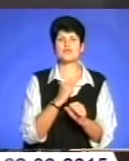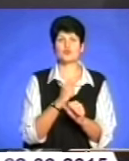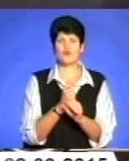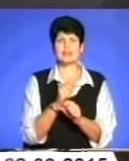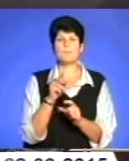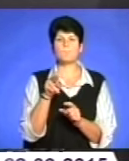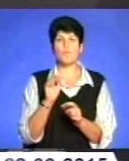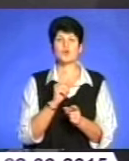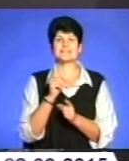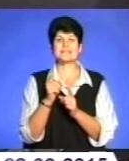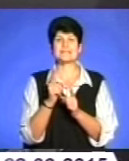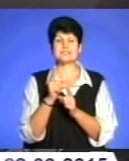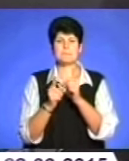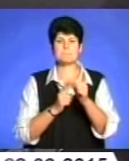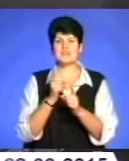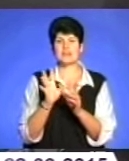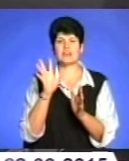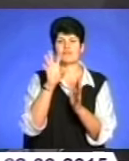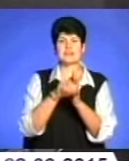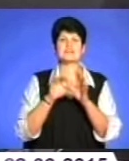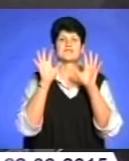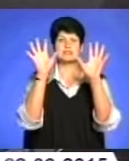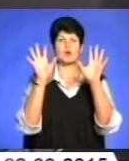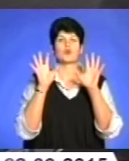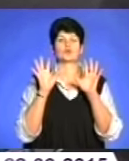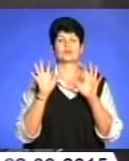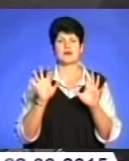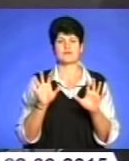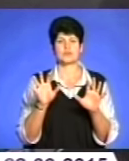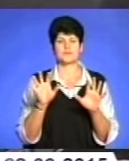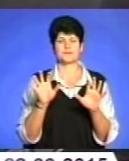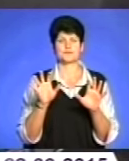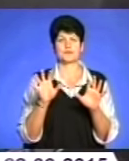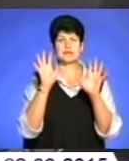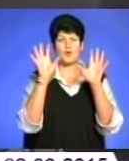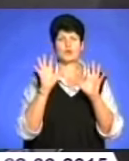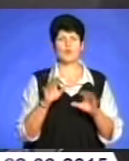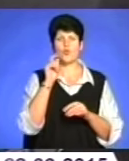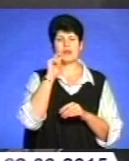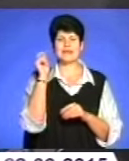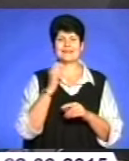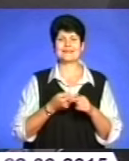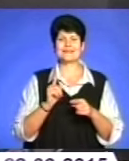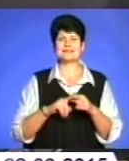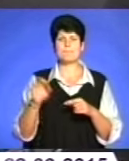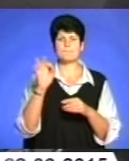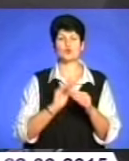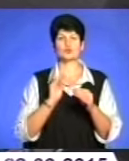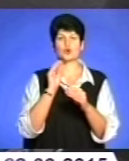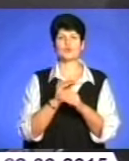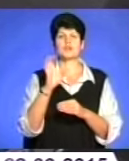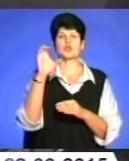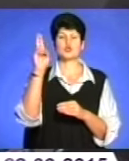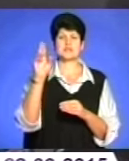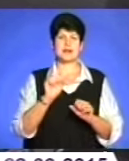по змінах, які внесені до законів України. Це про додатковий соціальний